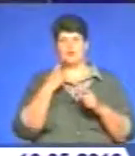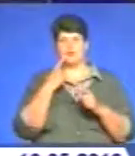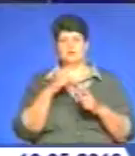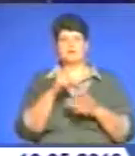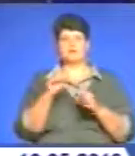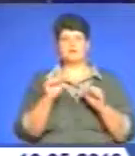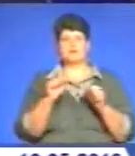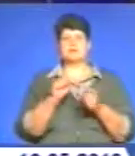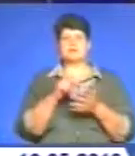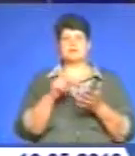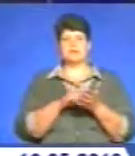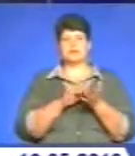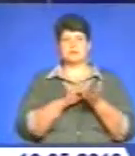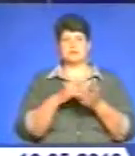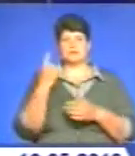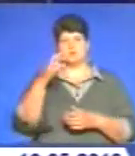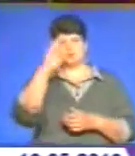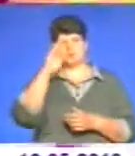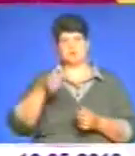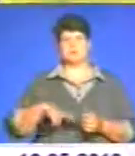питань туризму облдержадміністрації.